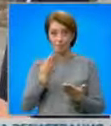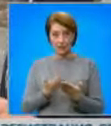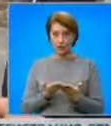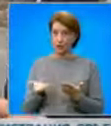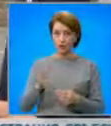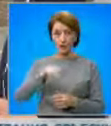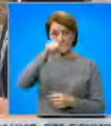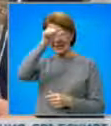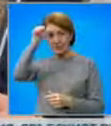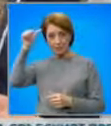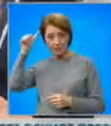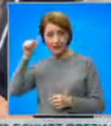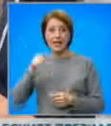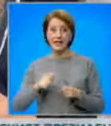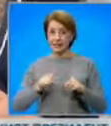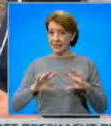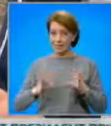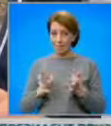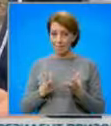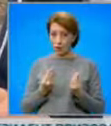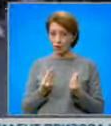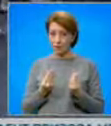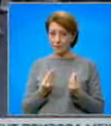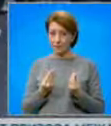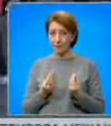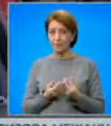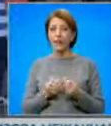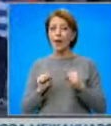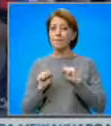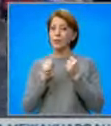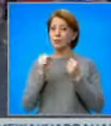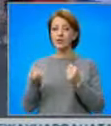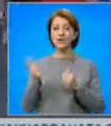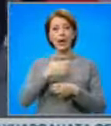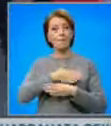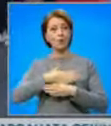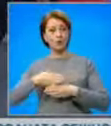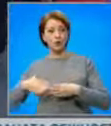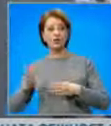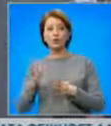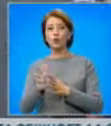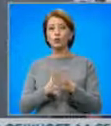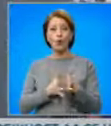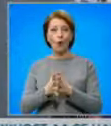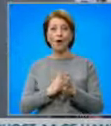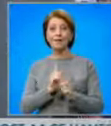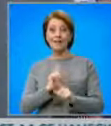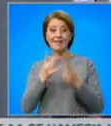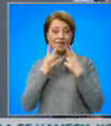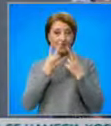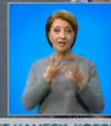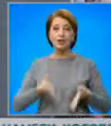избъднато в петък-събута, да се започне с превенцията. Протестите ще продължат, докато местните хора не видят, че пътят е